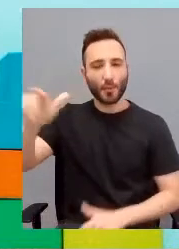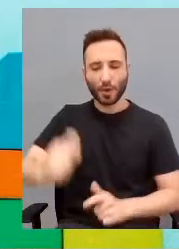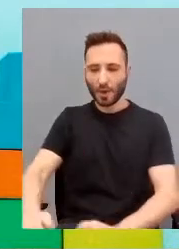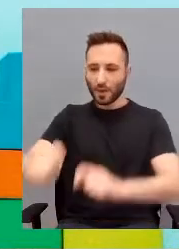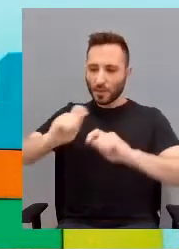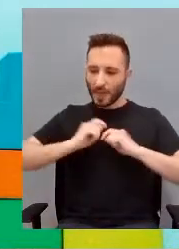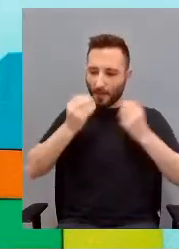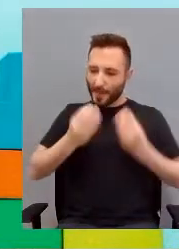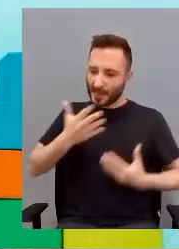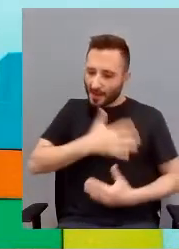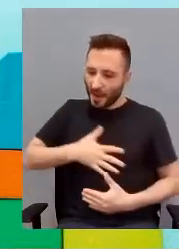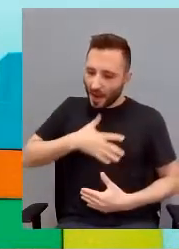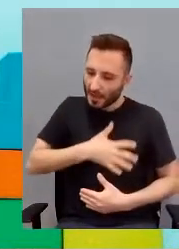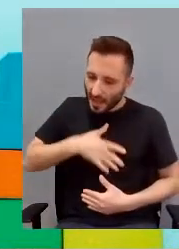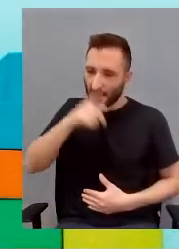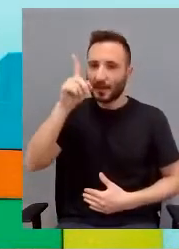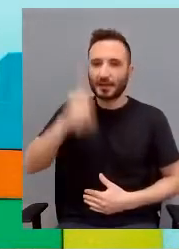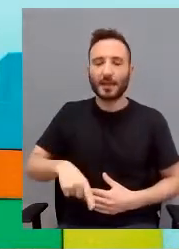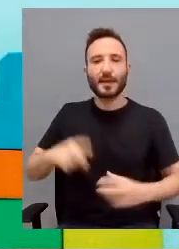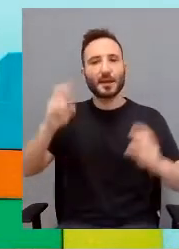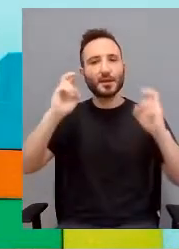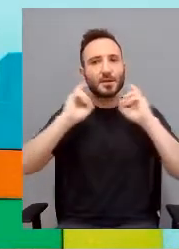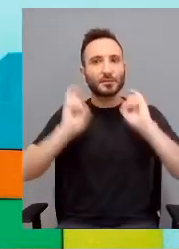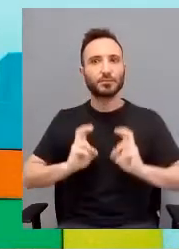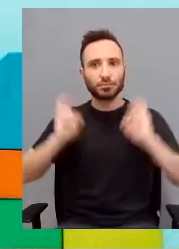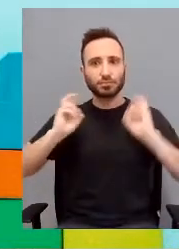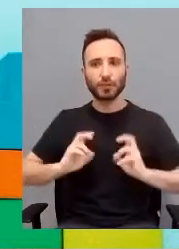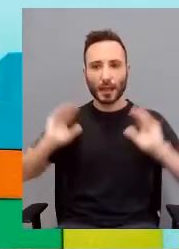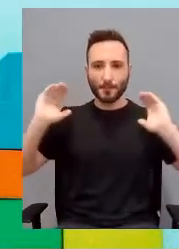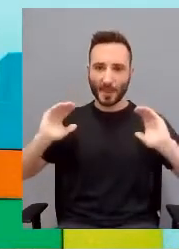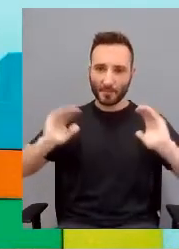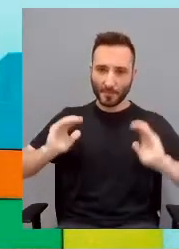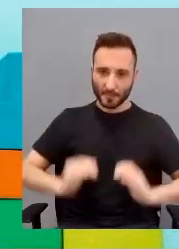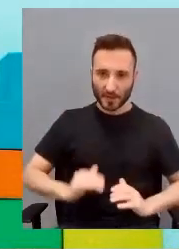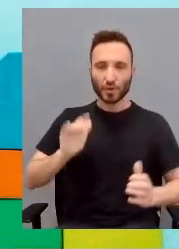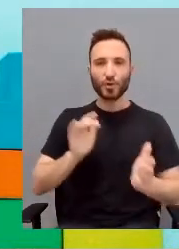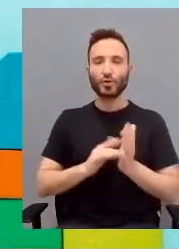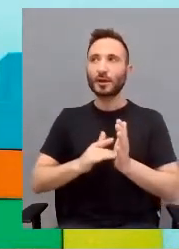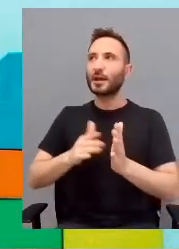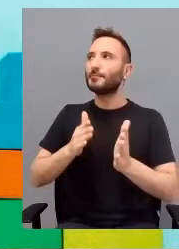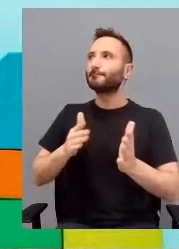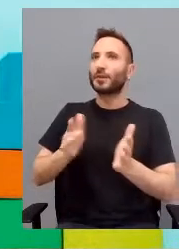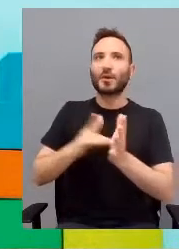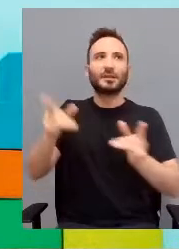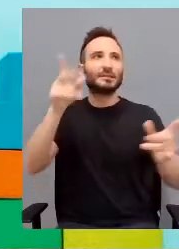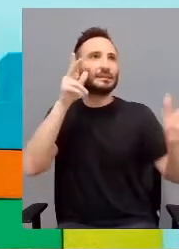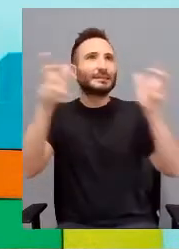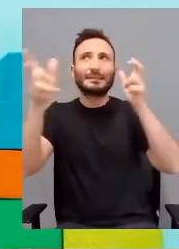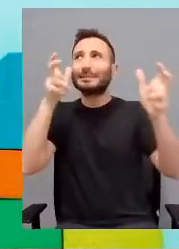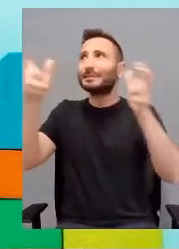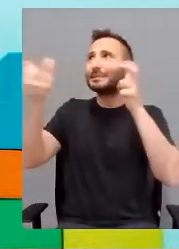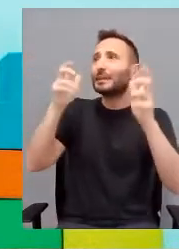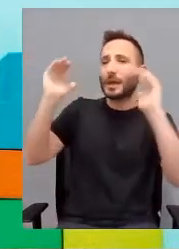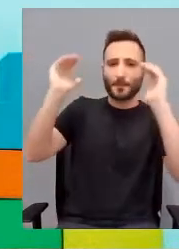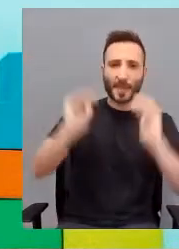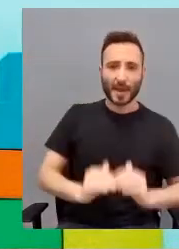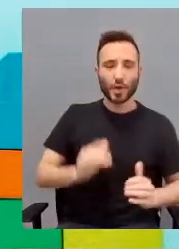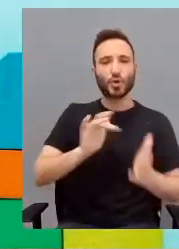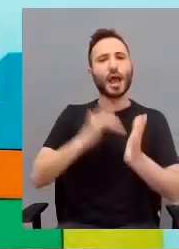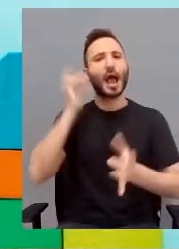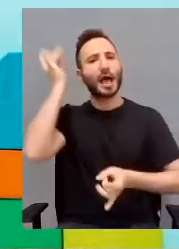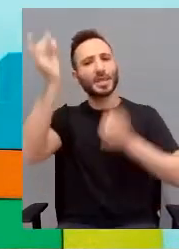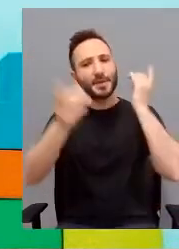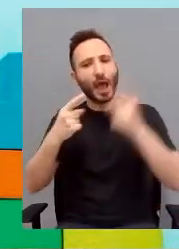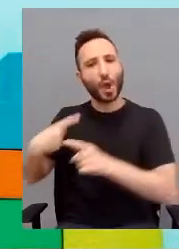benessare nella riduzione dell'attivazione degli usuari hai meno stimoli hai un'attività compartita e